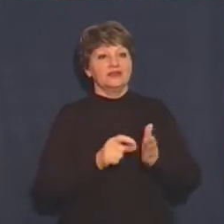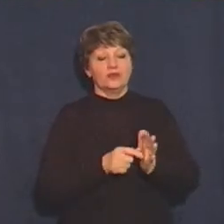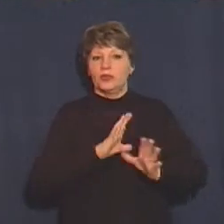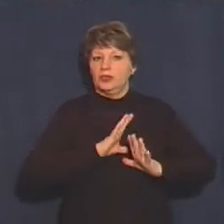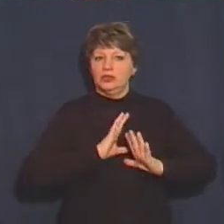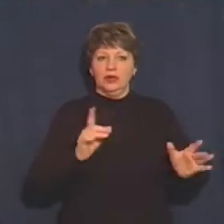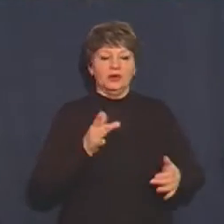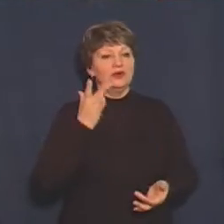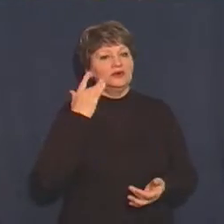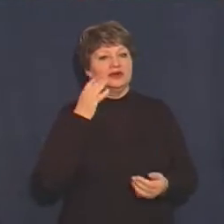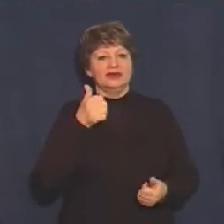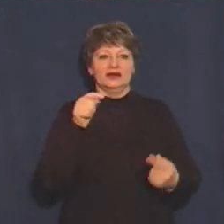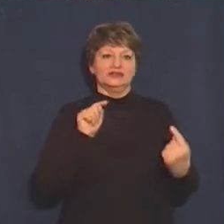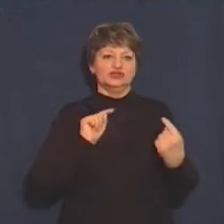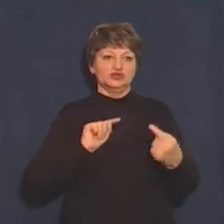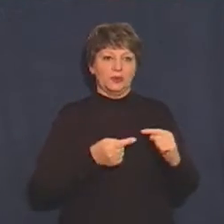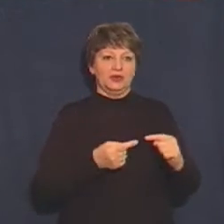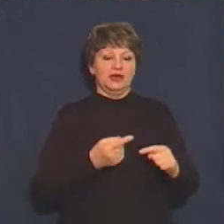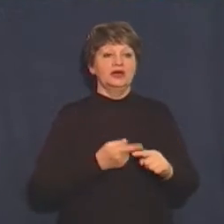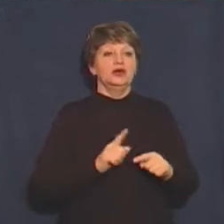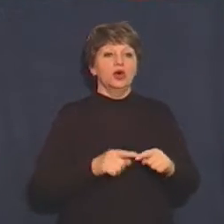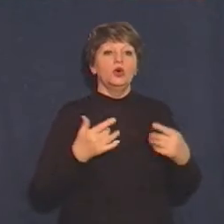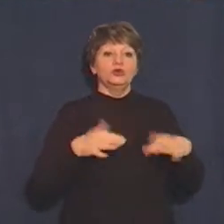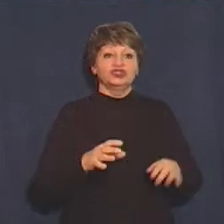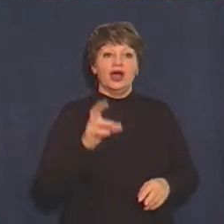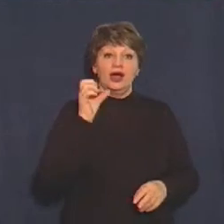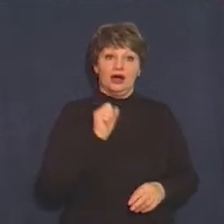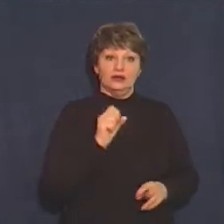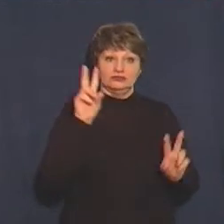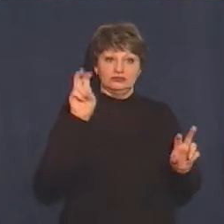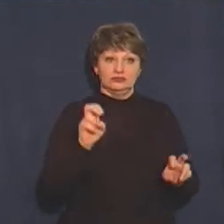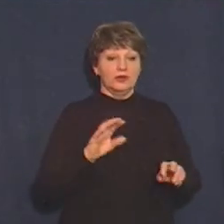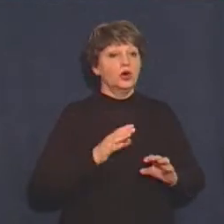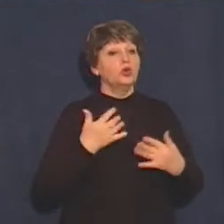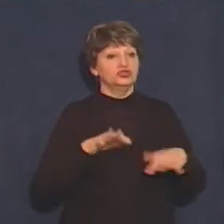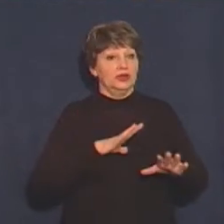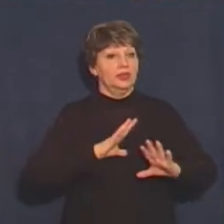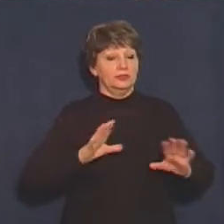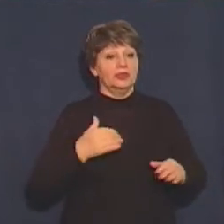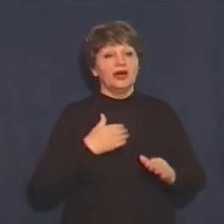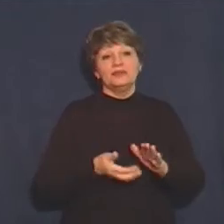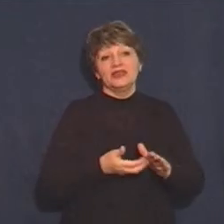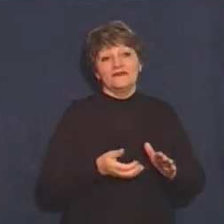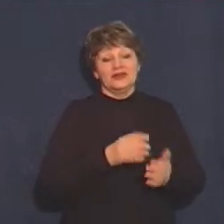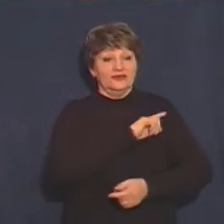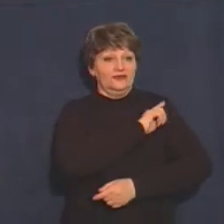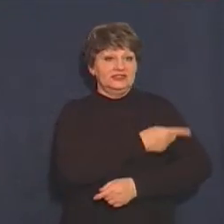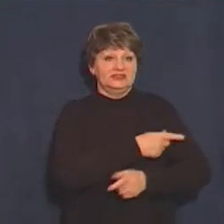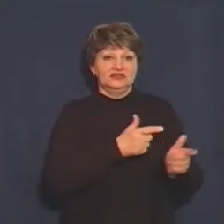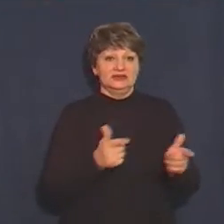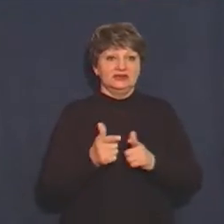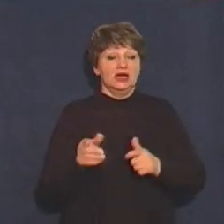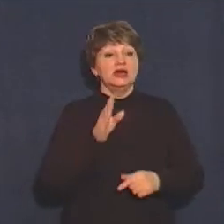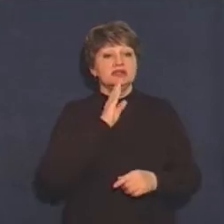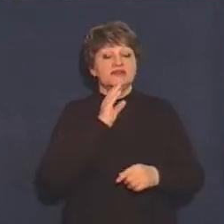суперників у дивізіоні «А», їх вже не буває. Нам єдине по грі бракує фізпідготовки. Дівчата перемогли